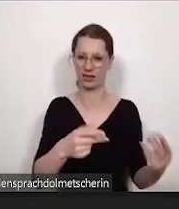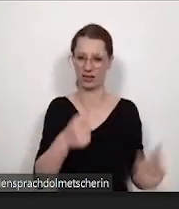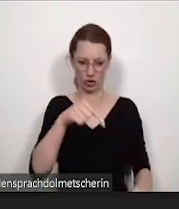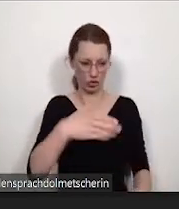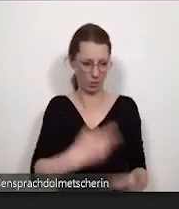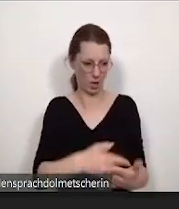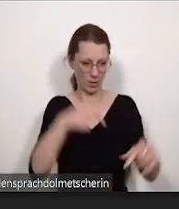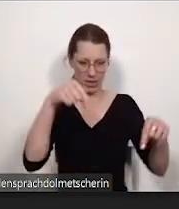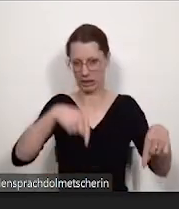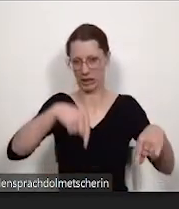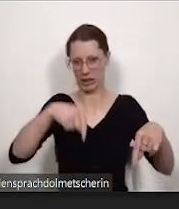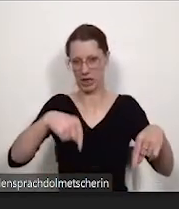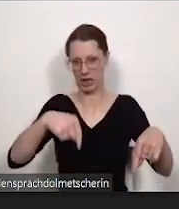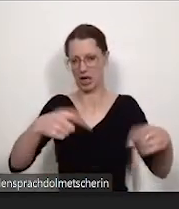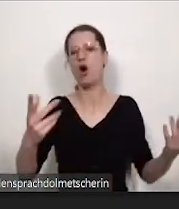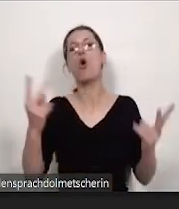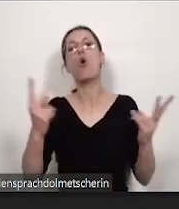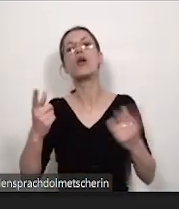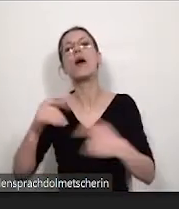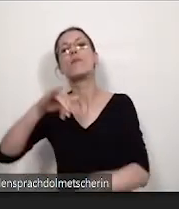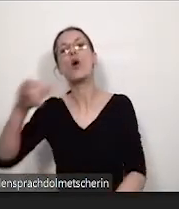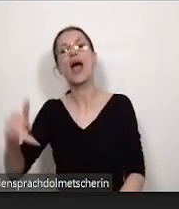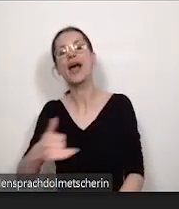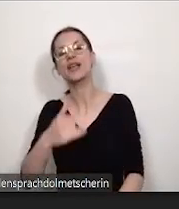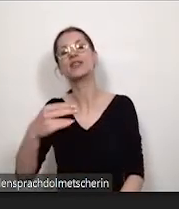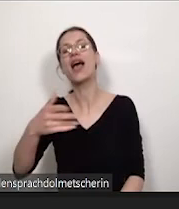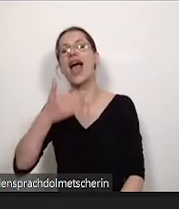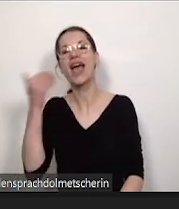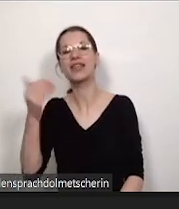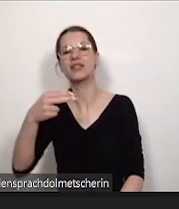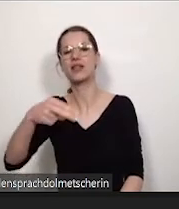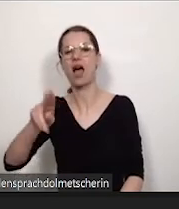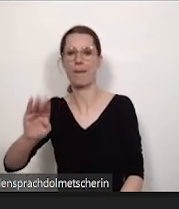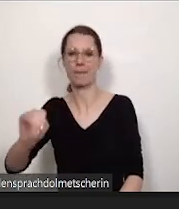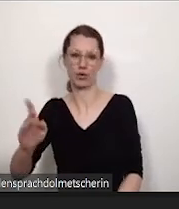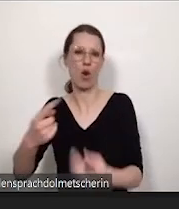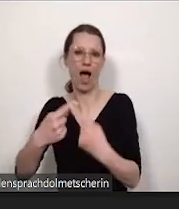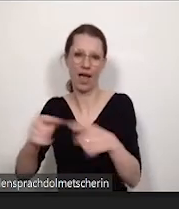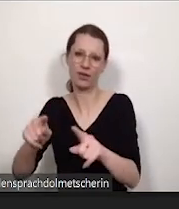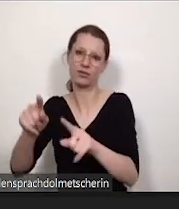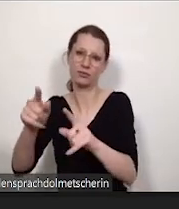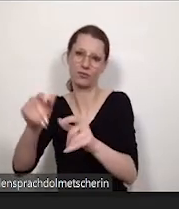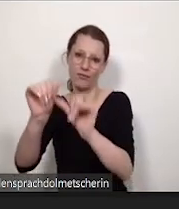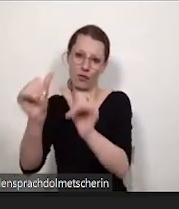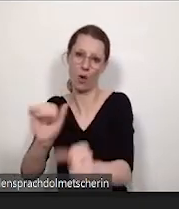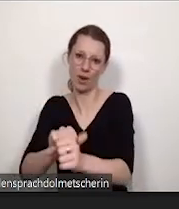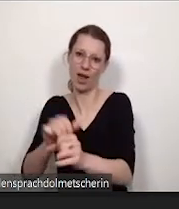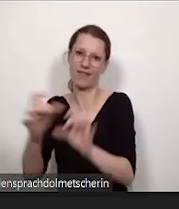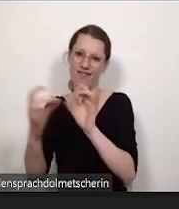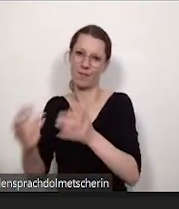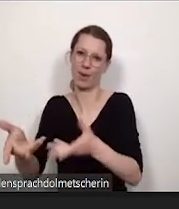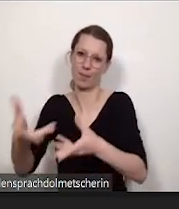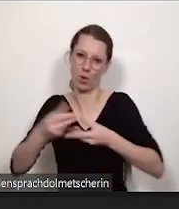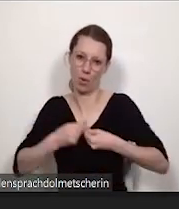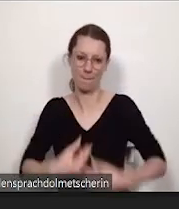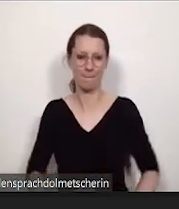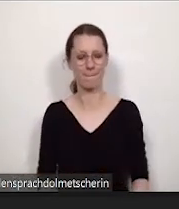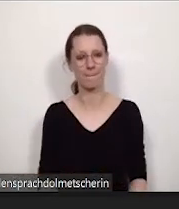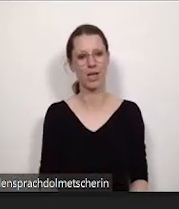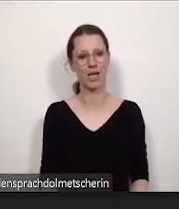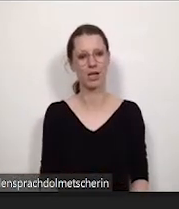Digitalisierung oder auch in unserem Projekt Hessen Hub und weiteren. So, dann haben wir